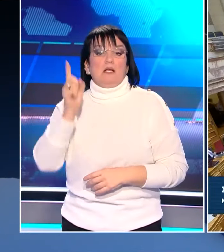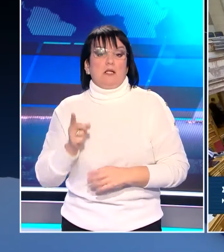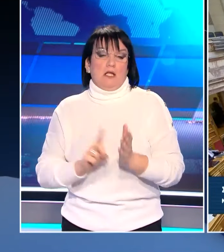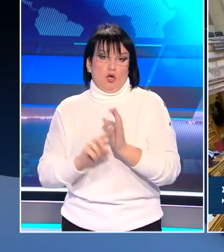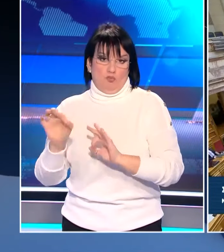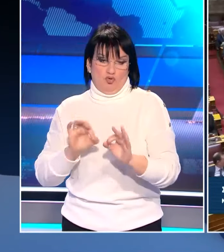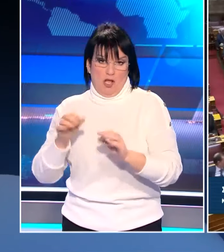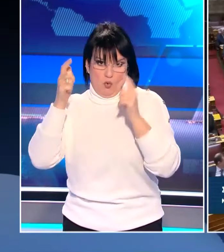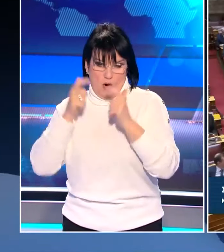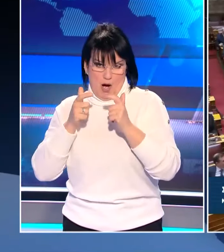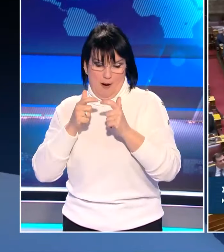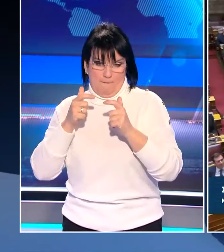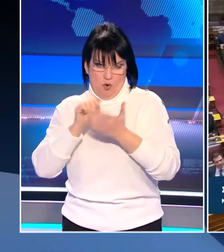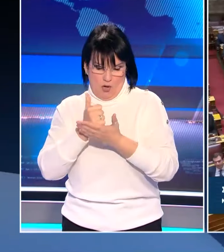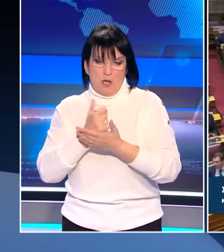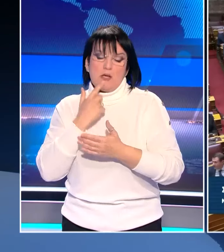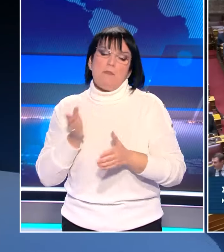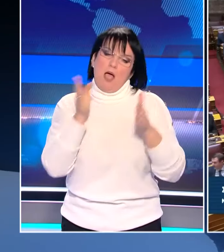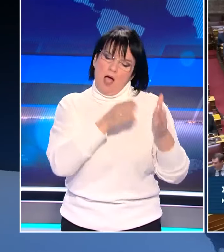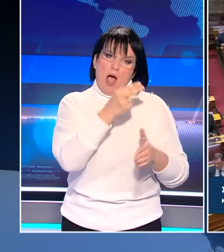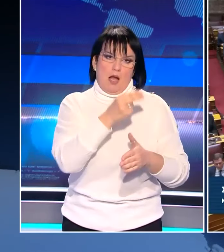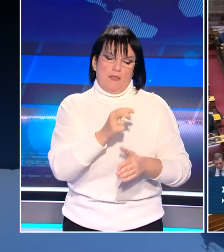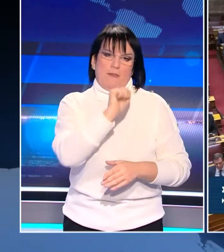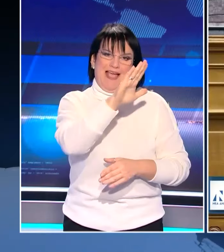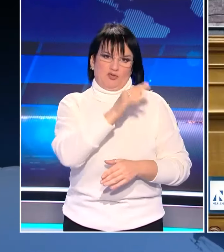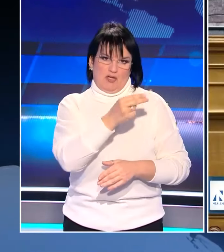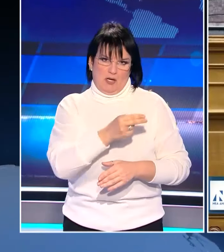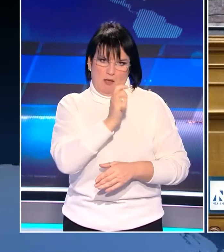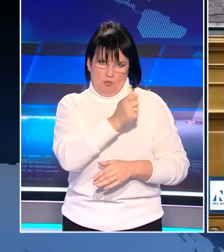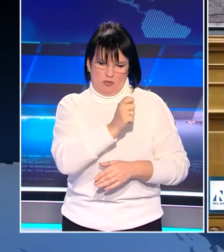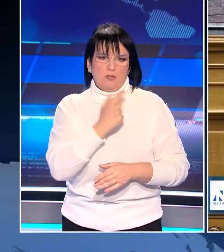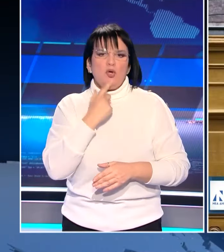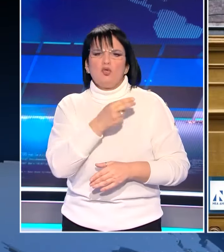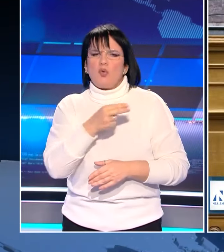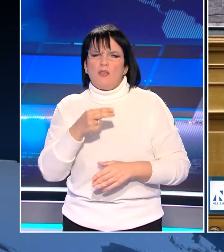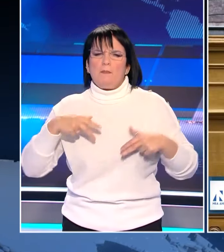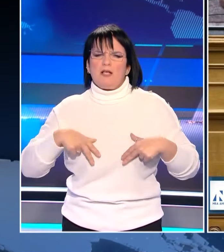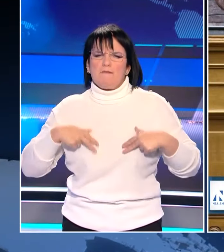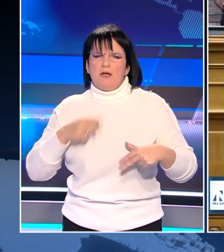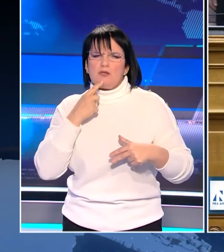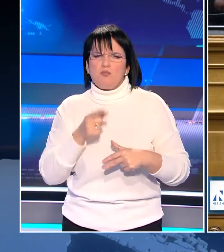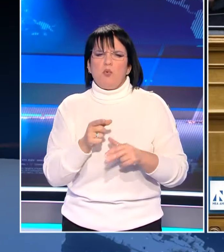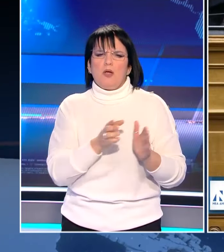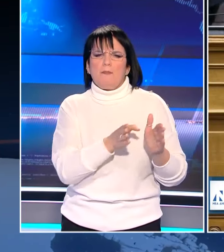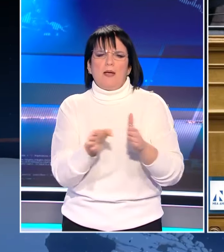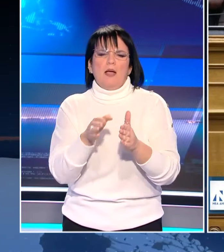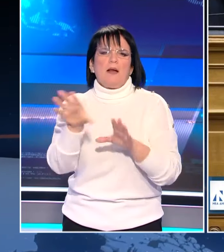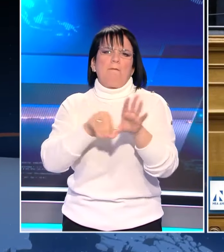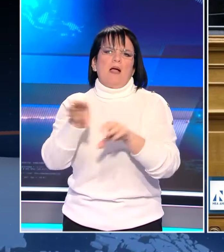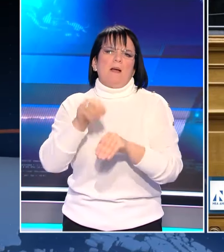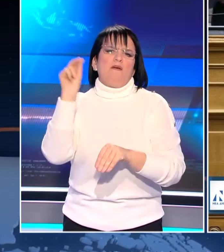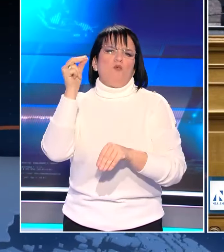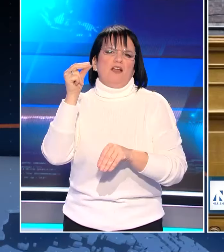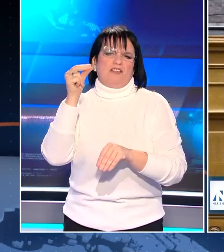κριτική του στο σχέδιο νόμου, αλλά επεκτάθηκε και σε θέματα εξωτερικής πολιτικής, όπως και στην απόφαση της κυβέρνησης να στραφεί προς το κέντρο.